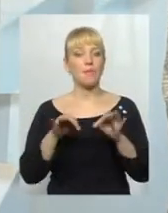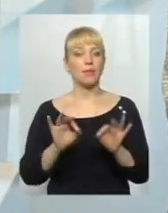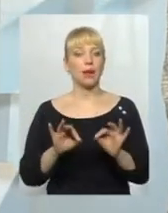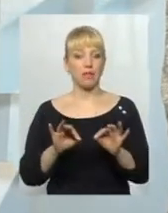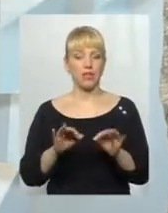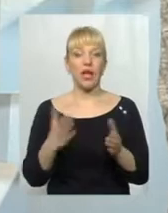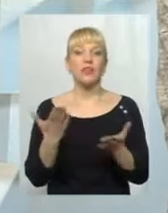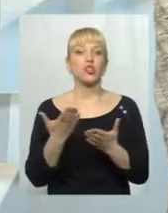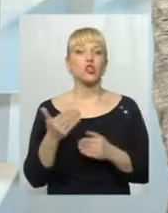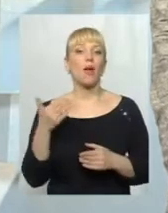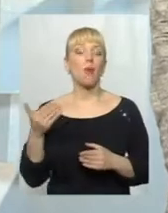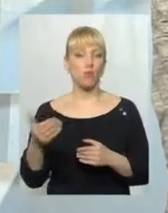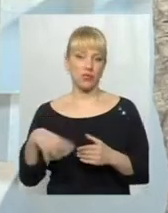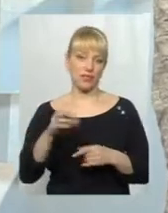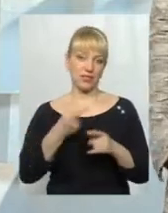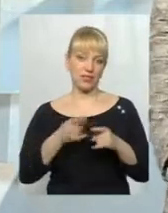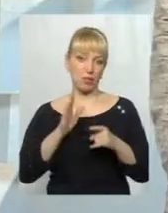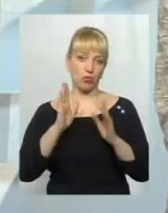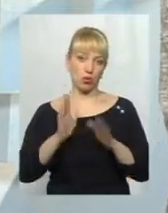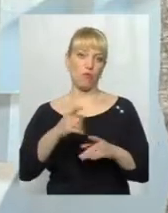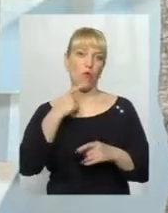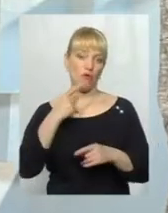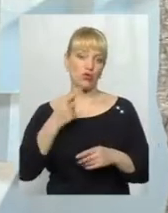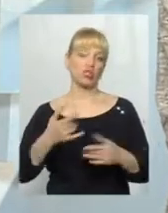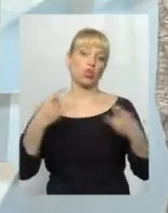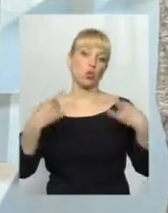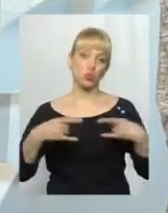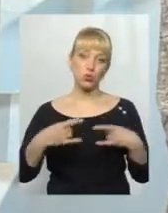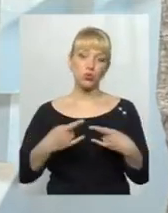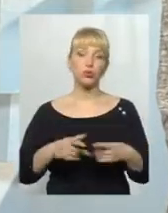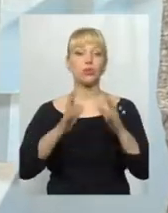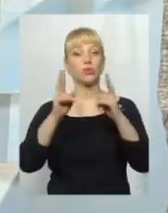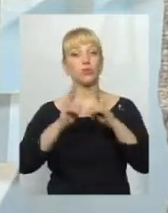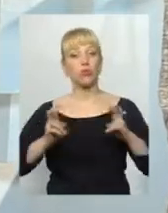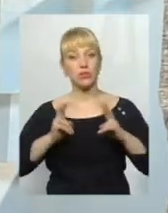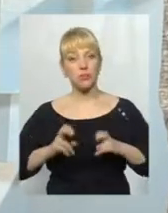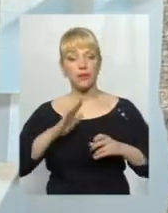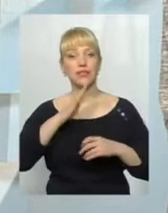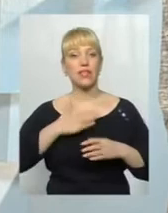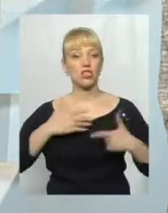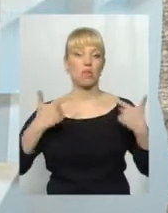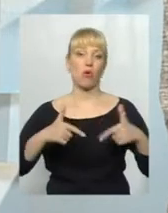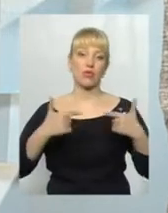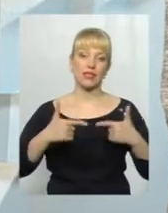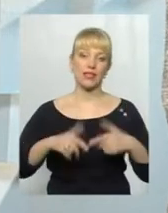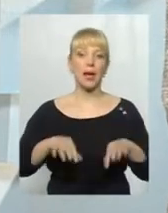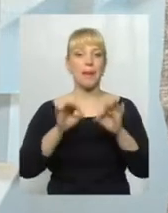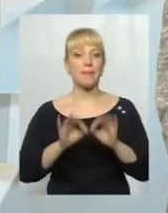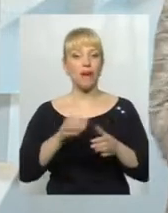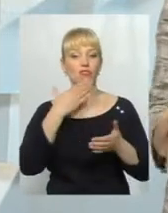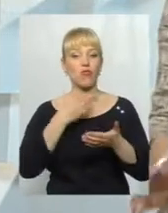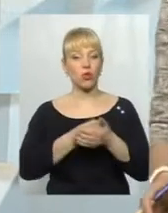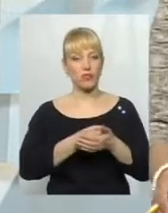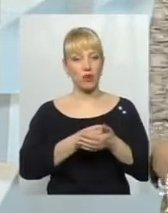навіть на чиєму боці про це все, сьогодні будемо говорити у студії, розбиратимемося із нашими гостями. Правда в кожного